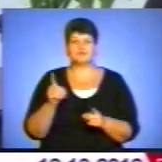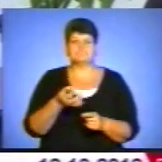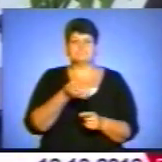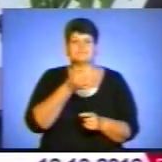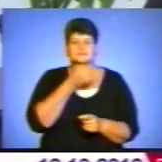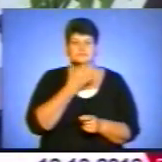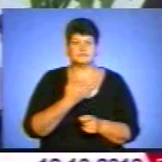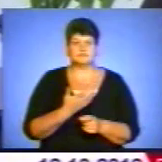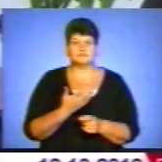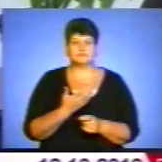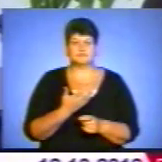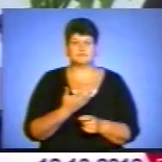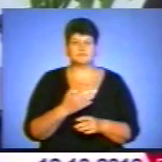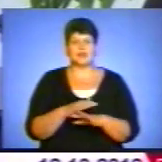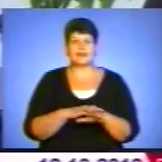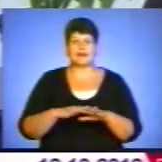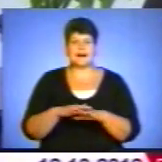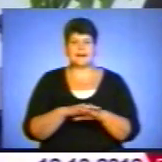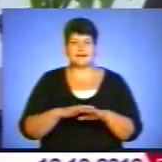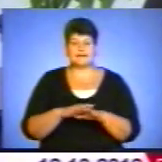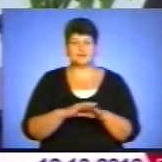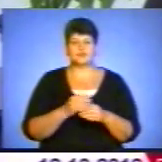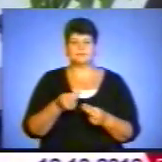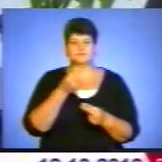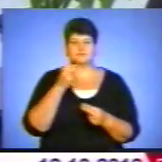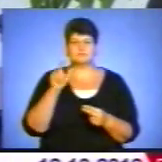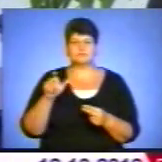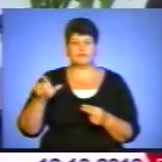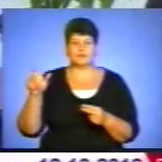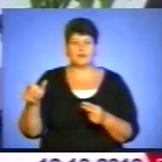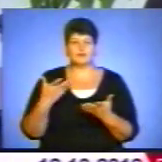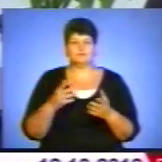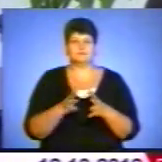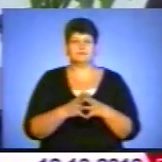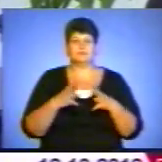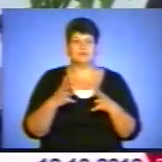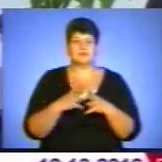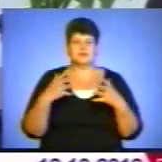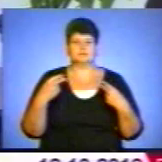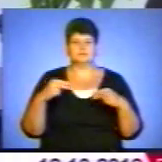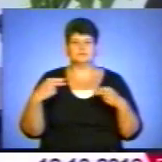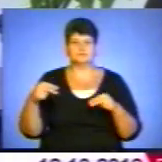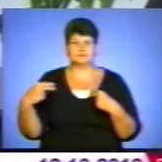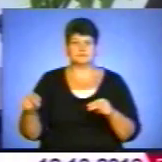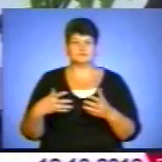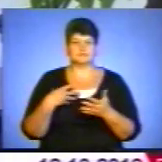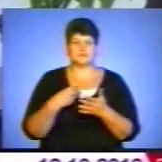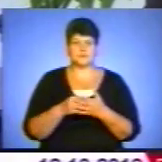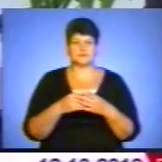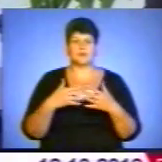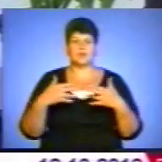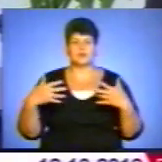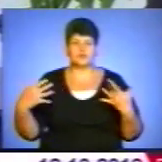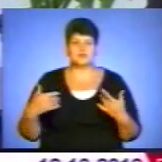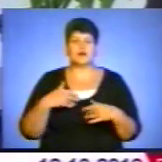на ринку споживача для того, щоб якомога більше реалізувати продукції. Я розумію, що це бізнес, це